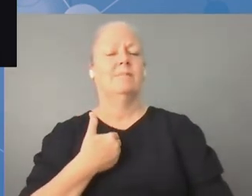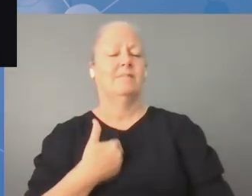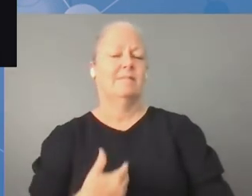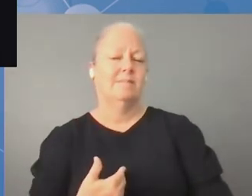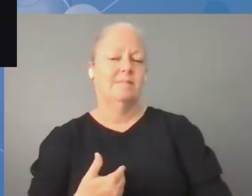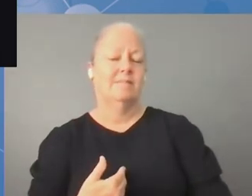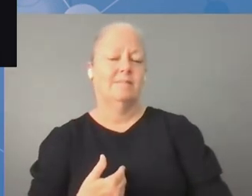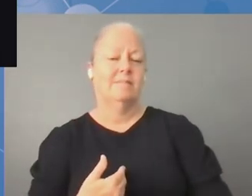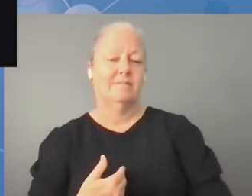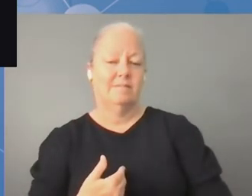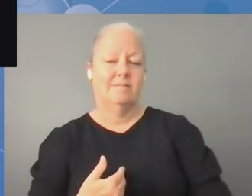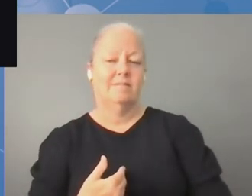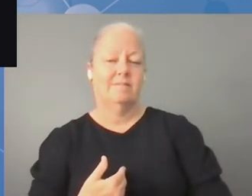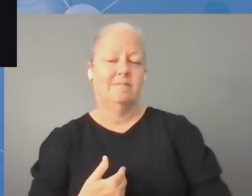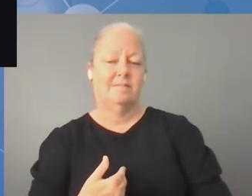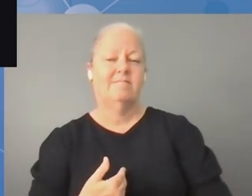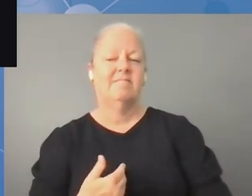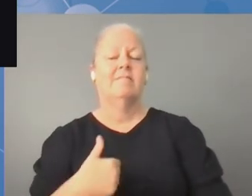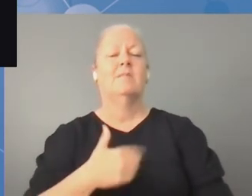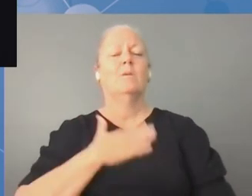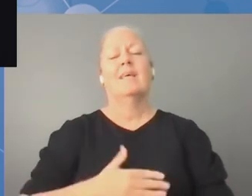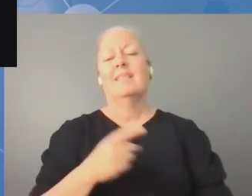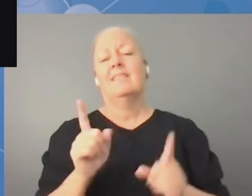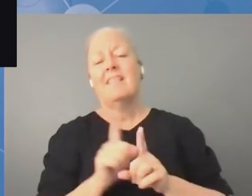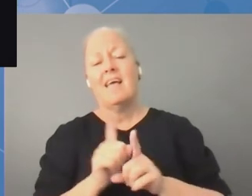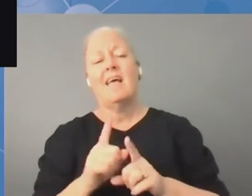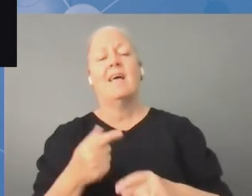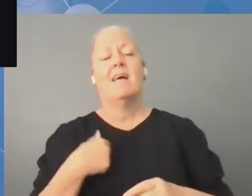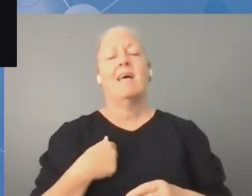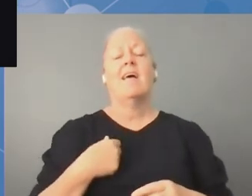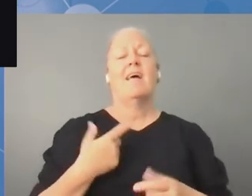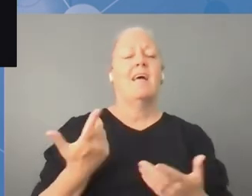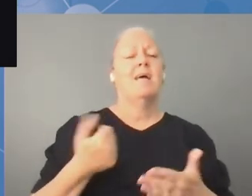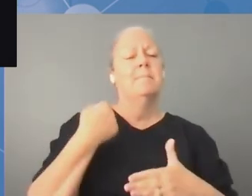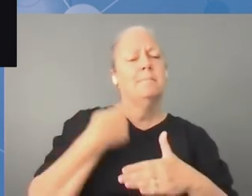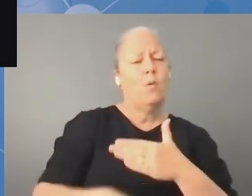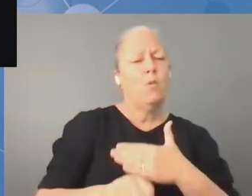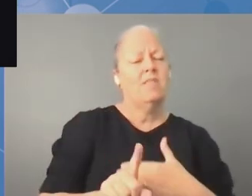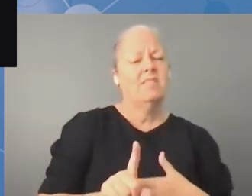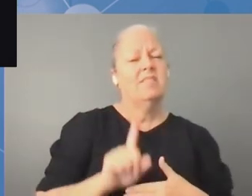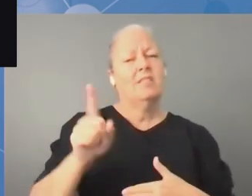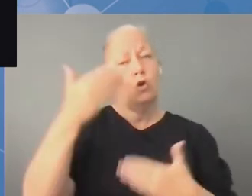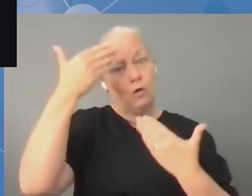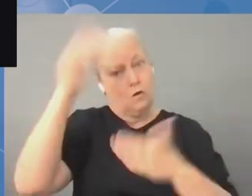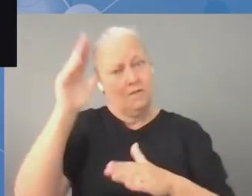do kwestii, które były tutaj poruszane. Ja wypowiadam się jako